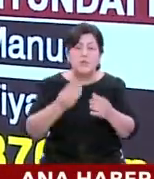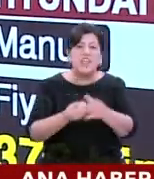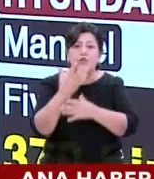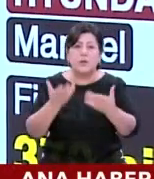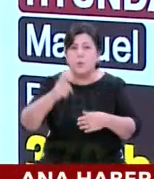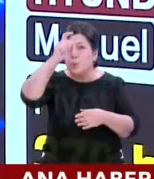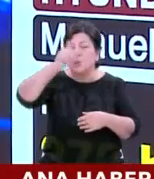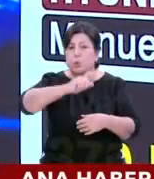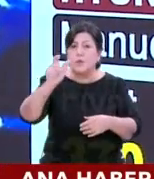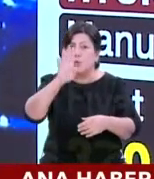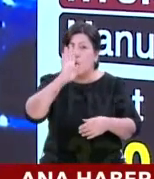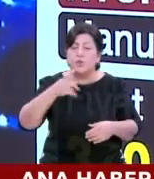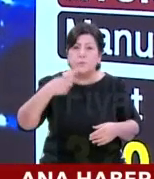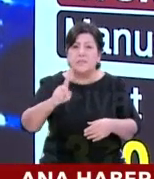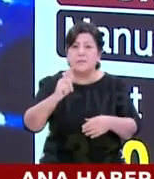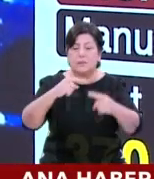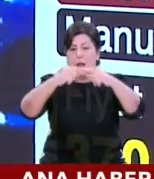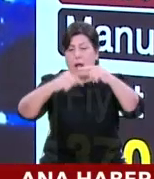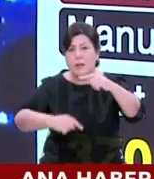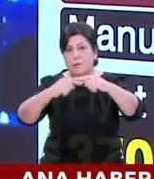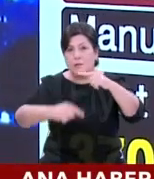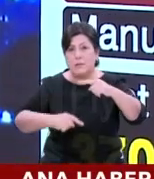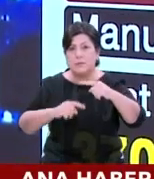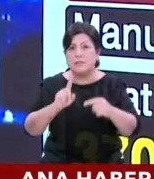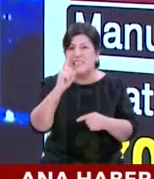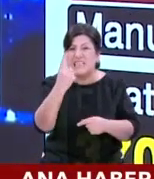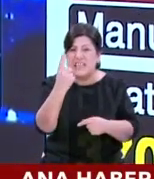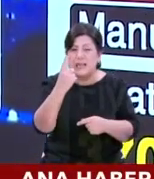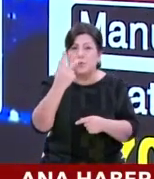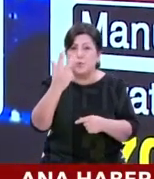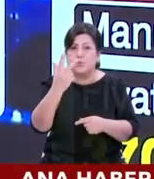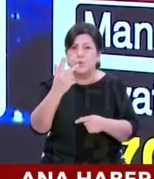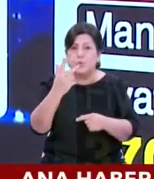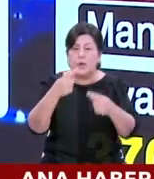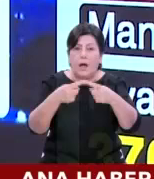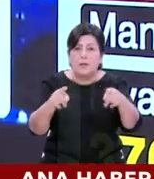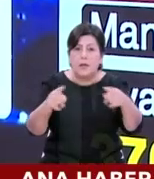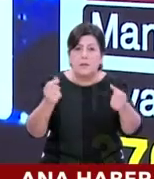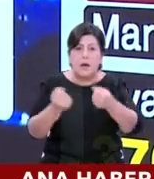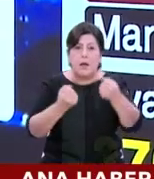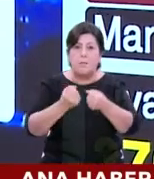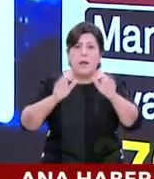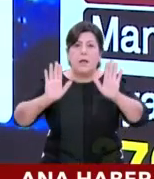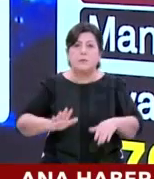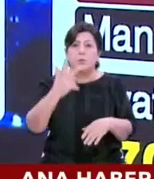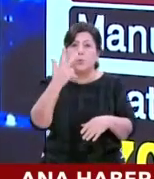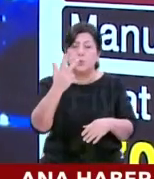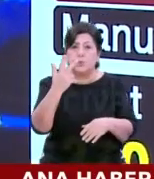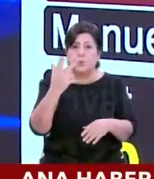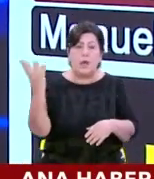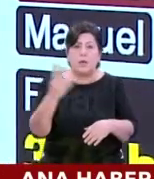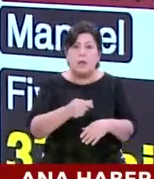Türkiye'de 400 bin TL'nin altında sadece 3 adet araç kaldı. 3 adet